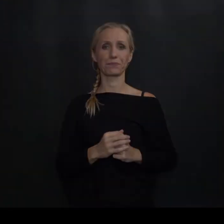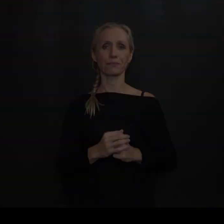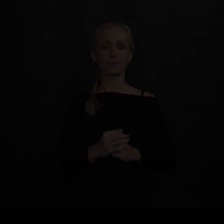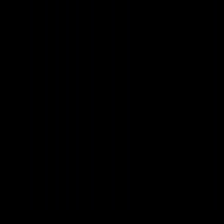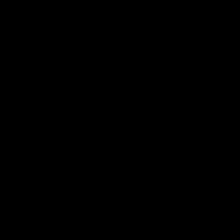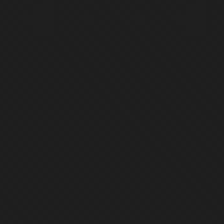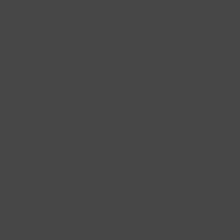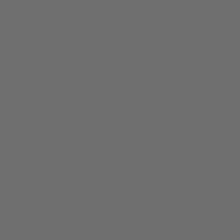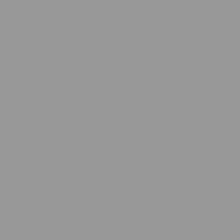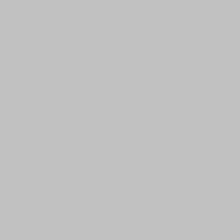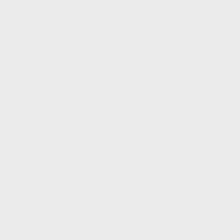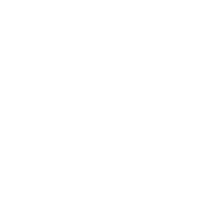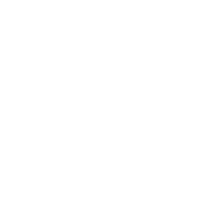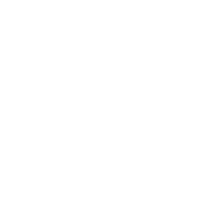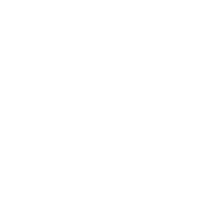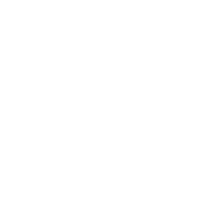Mogao